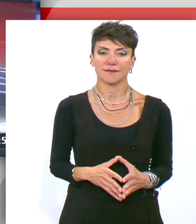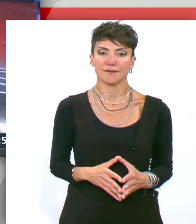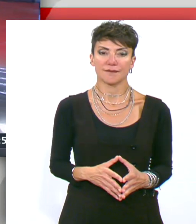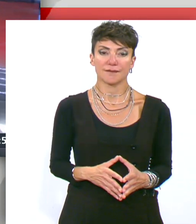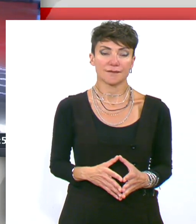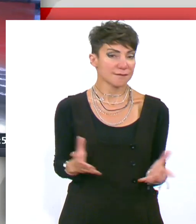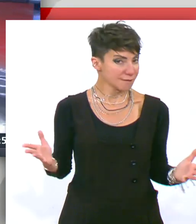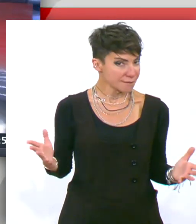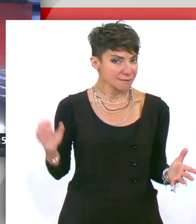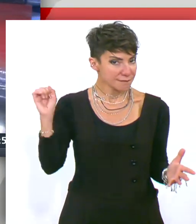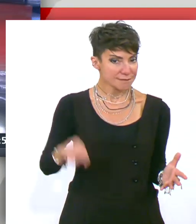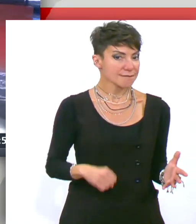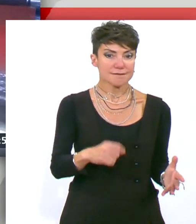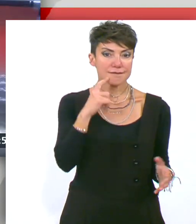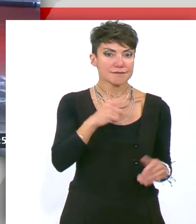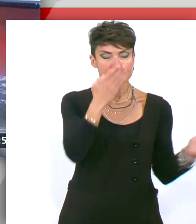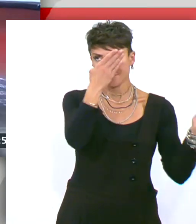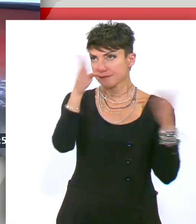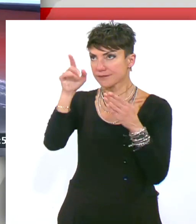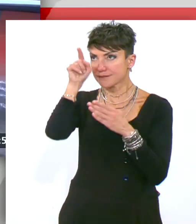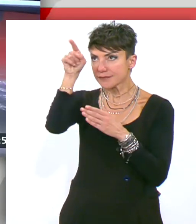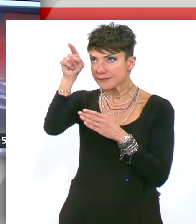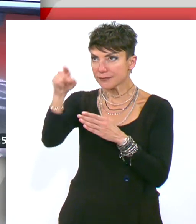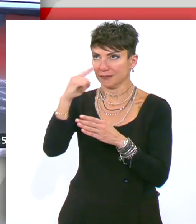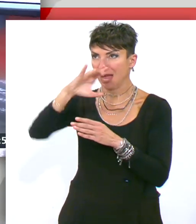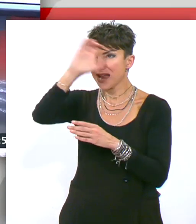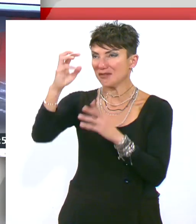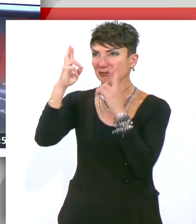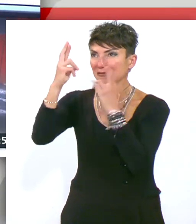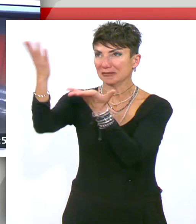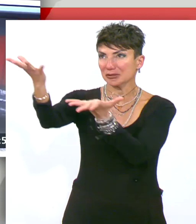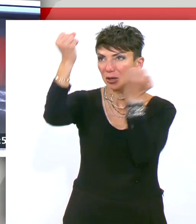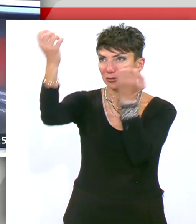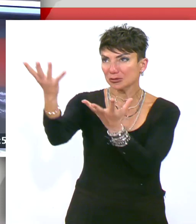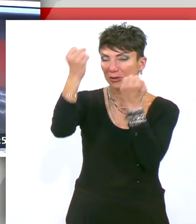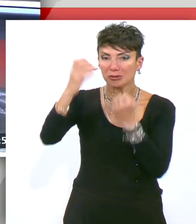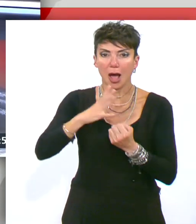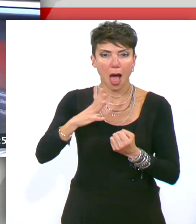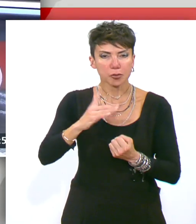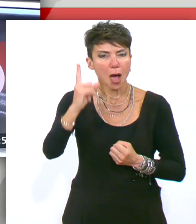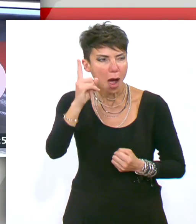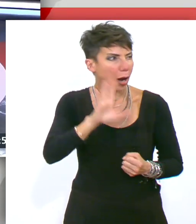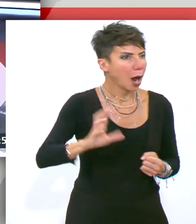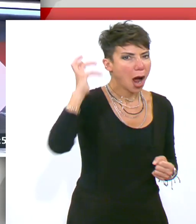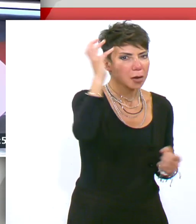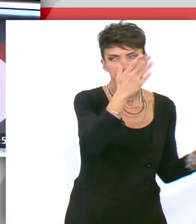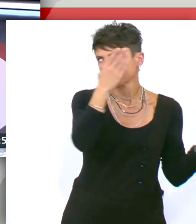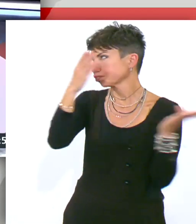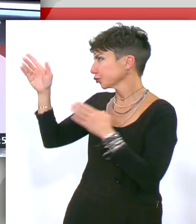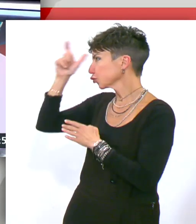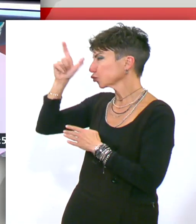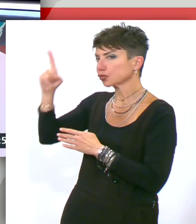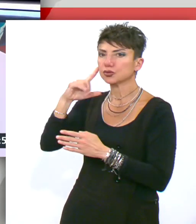Και μπορεί τα βλέμματα όλων μας να είναι στραμμένα στον Εύρο, στα Μαράτσια κυρίες και κύλιοι, τα βλέμματα όμως των αναλυτών του πλανήτη είναι στραμμένα στην Τουρκία και το Νέο Υπουργικό Συμβούλιο.